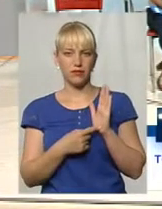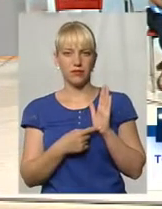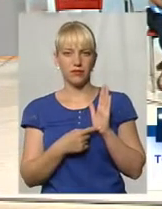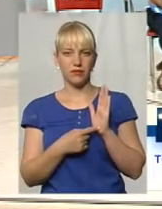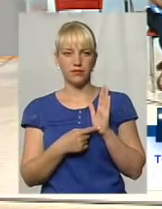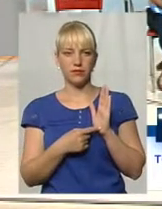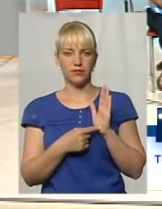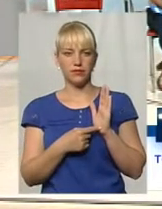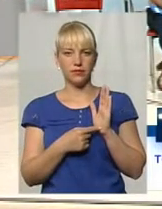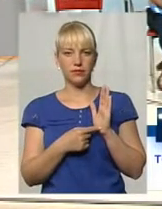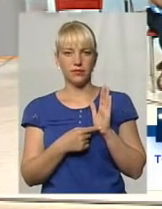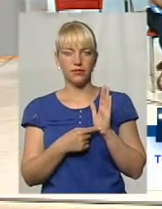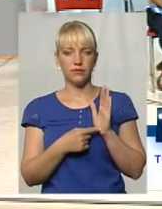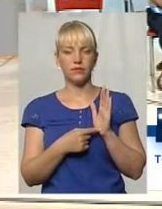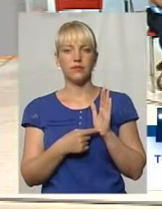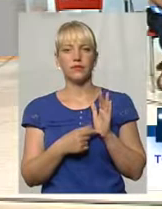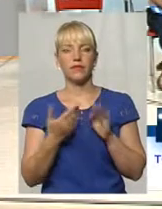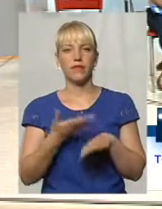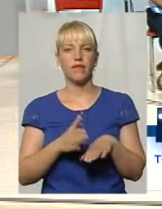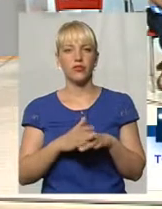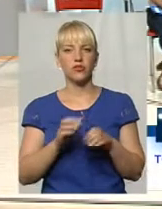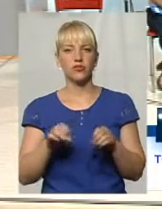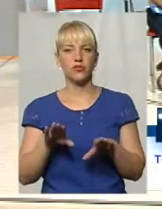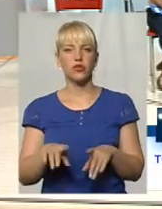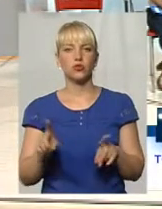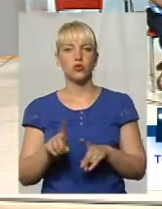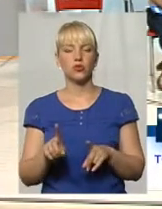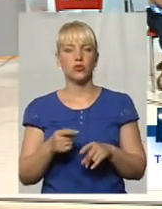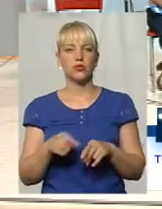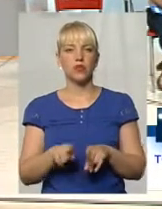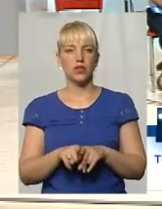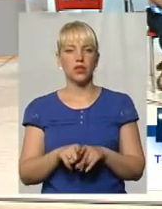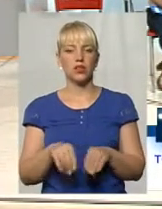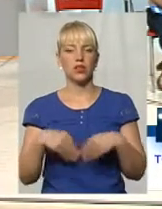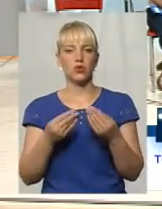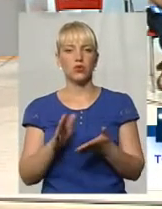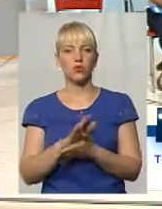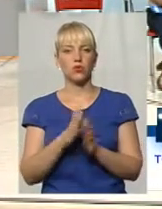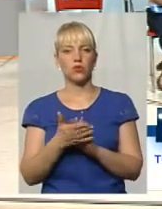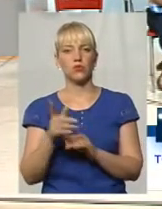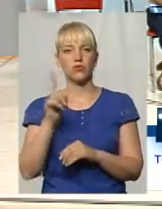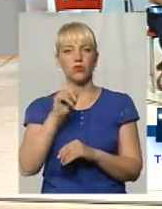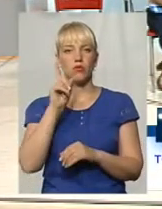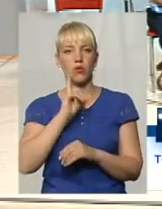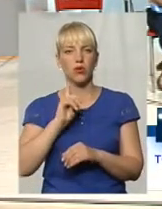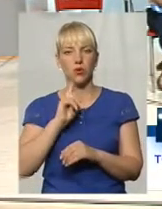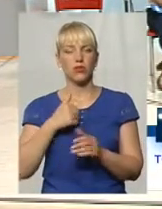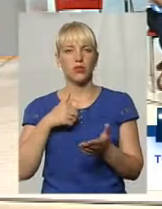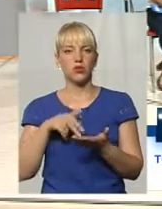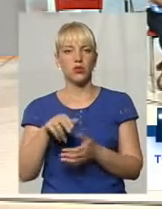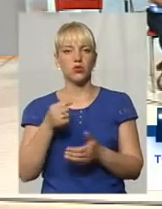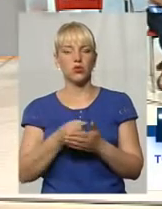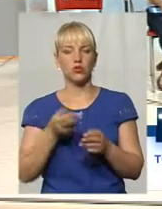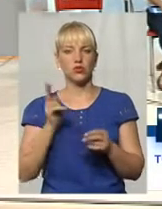Та його дуже важко вирішити, тому що статті складають умови, що поки ти доходиш до кінця,